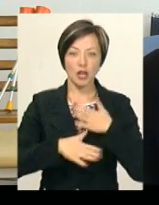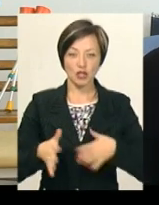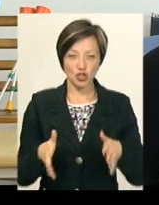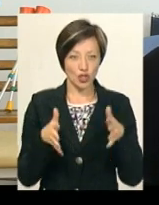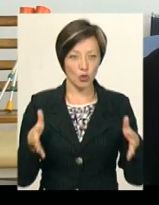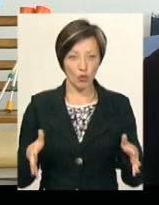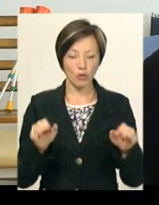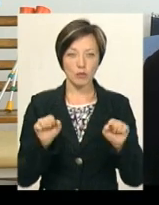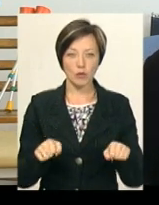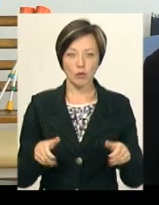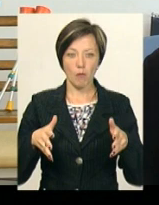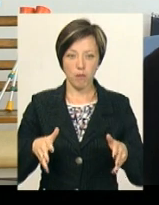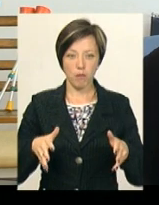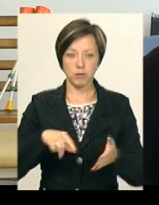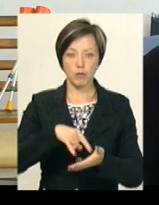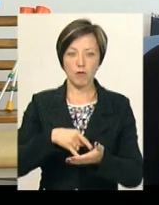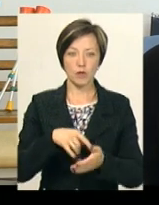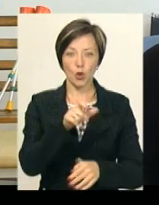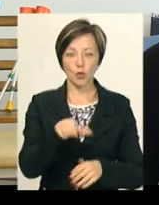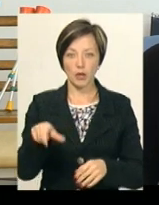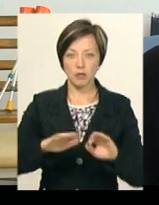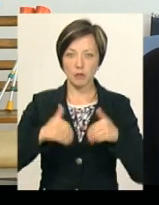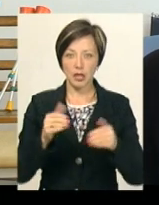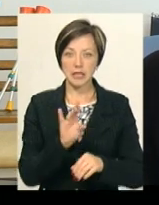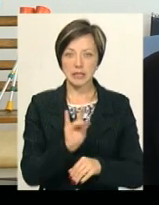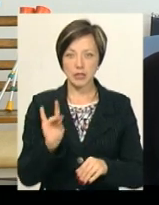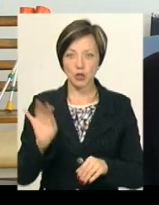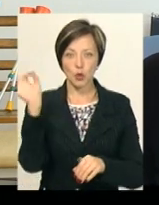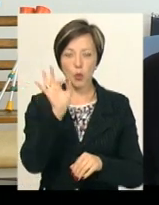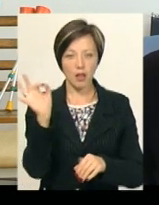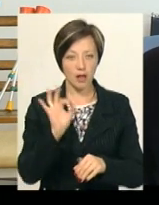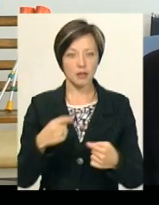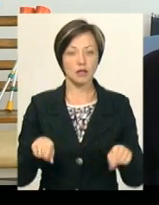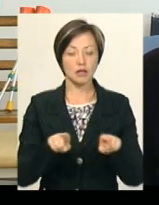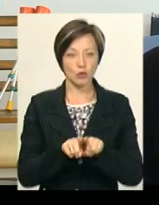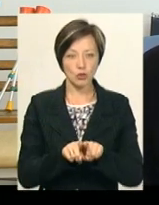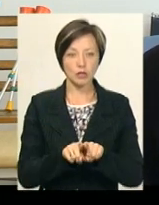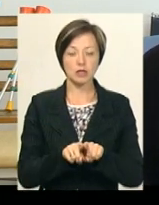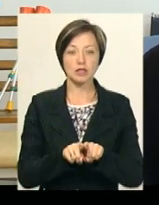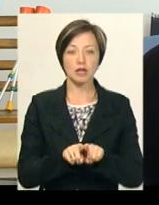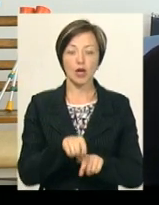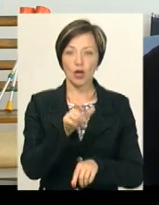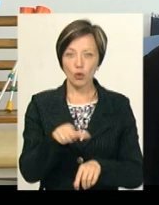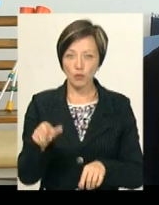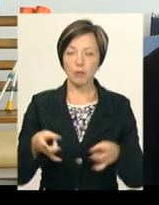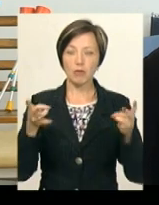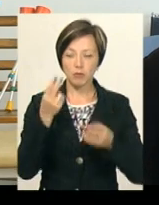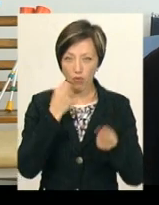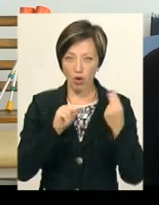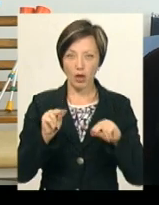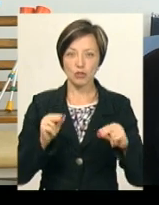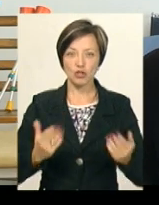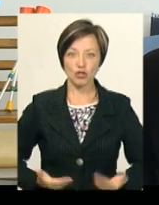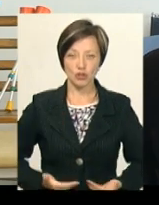що їх можна і для крупних людей запропонувати. Стільчики туалетні – це теж така річ, яка людям покращує